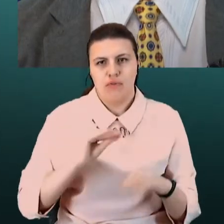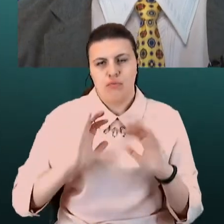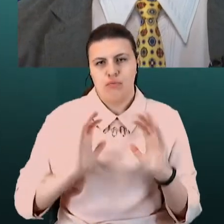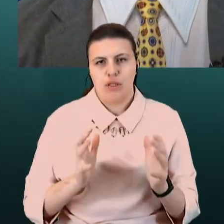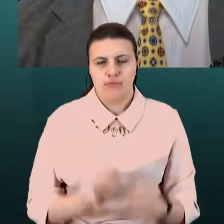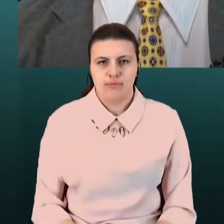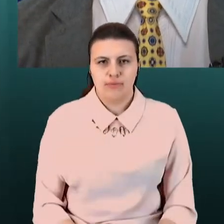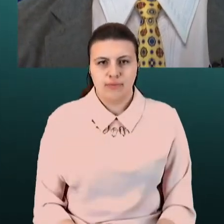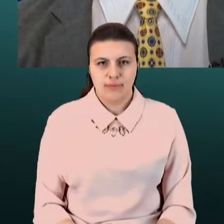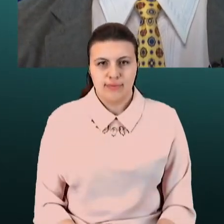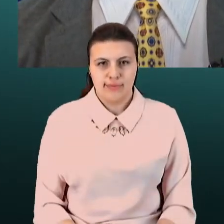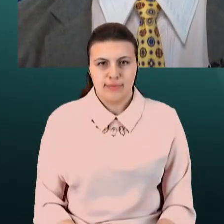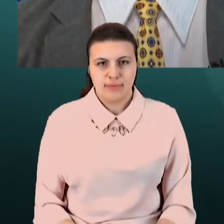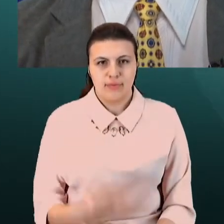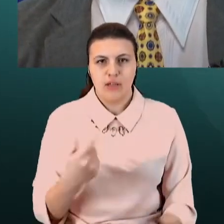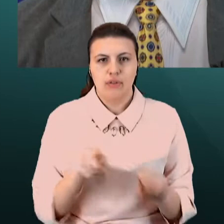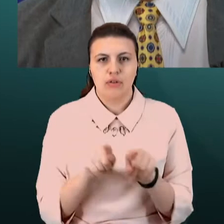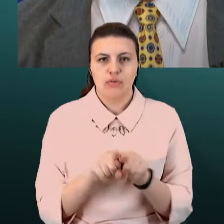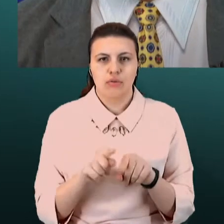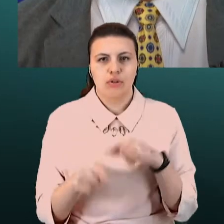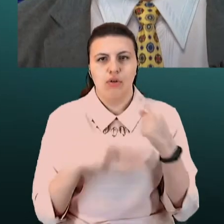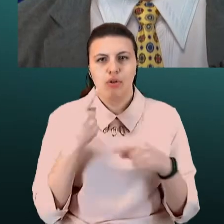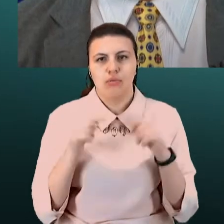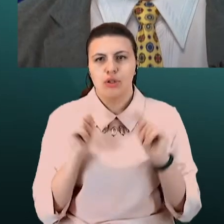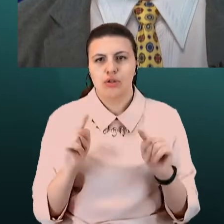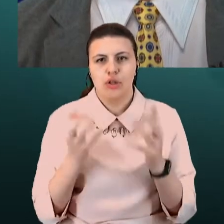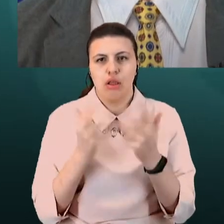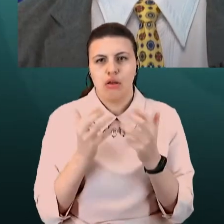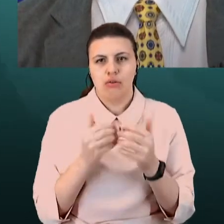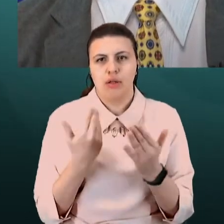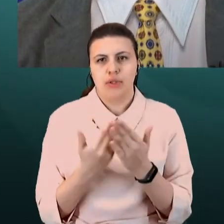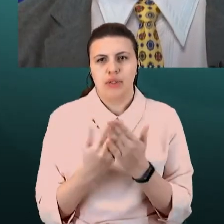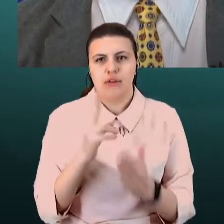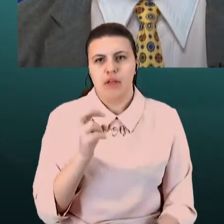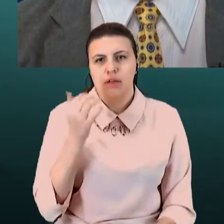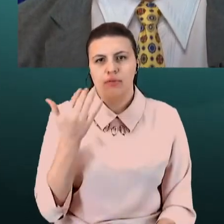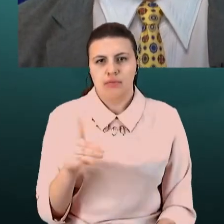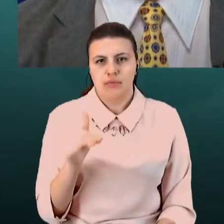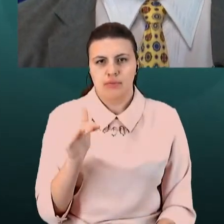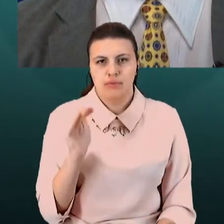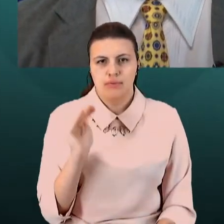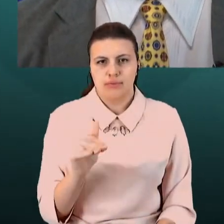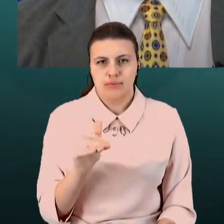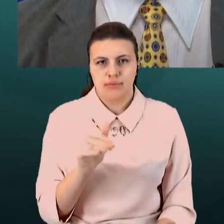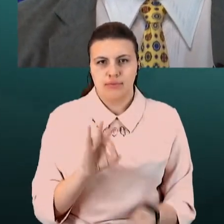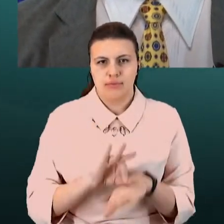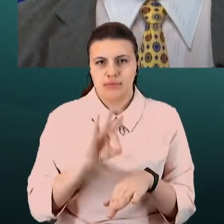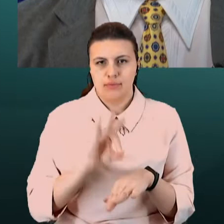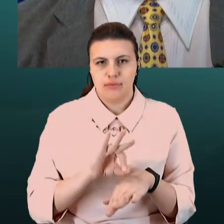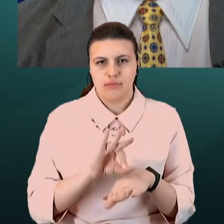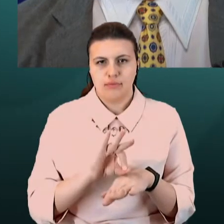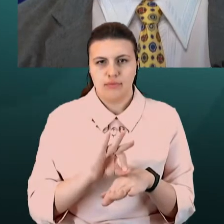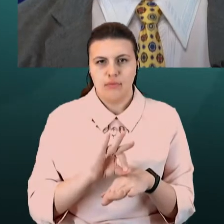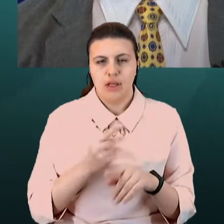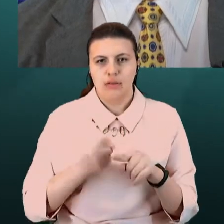Ви також говорили про те, що нараховується близько 250 тисяч хворих. За даними, які